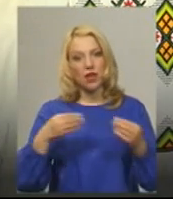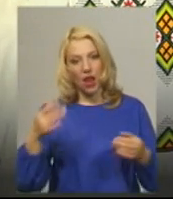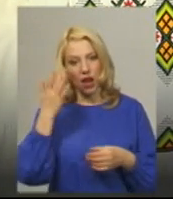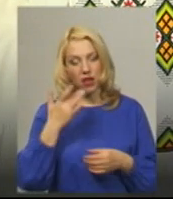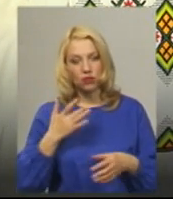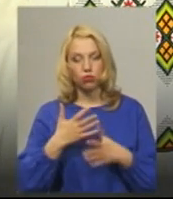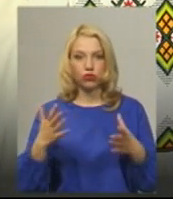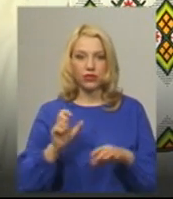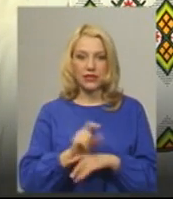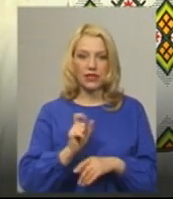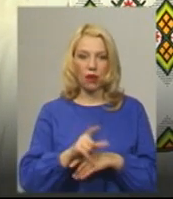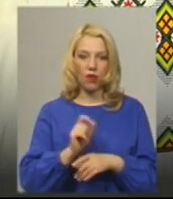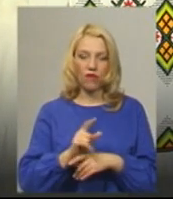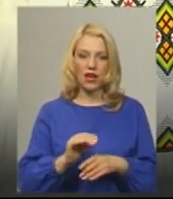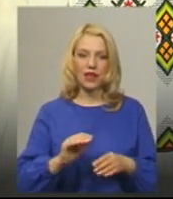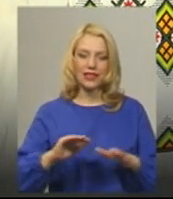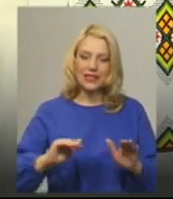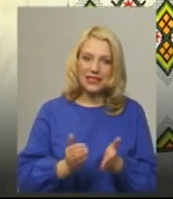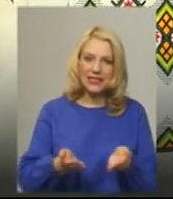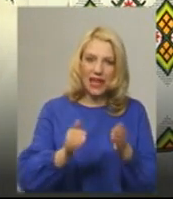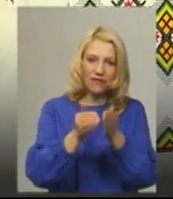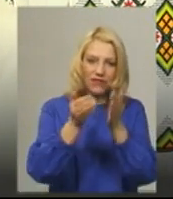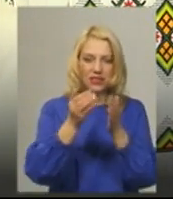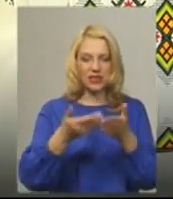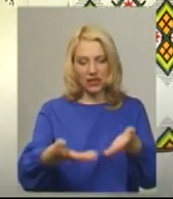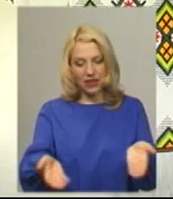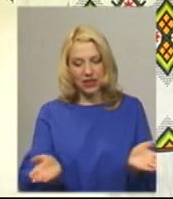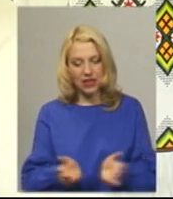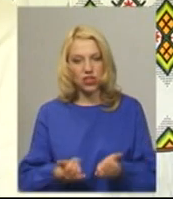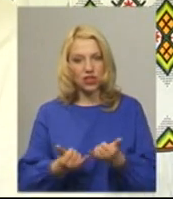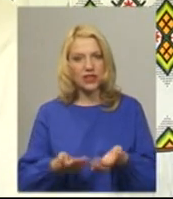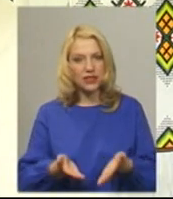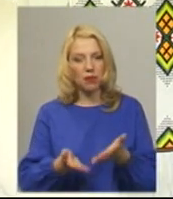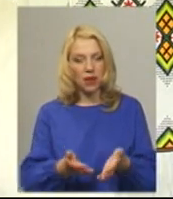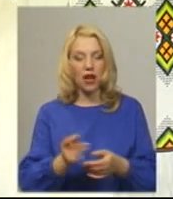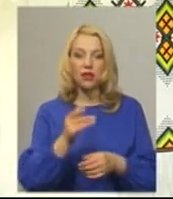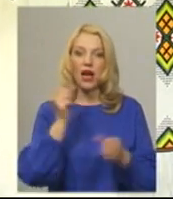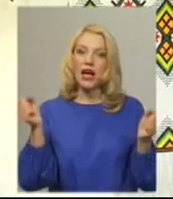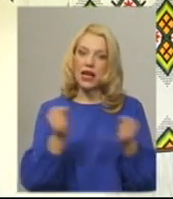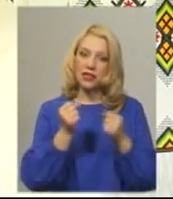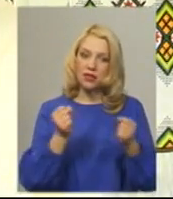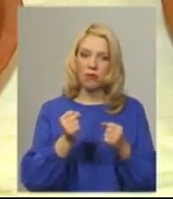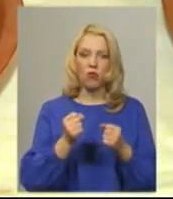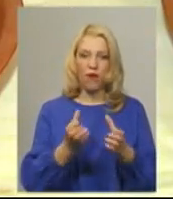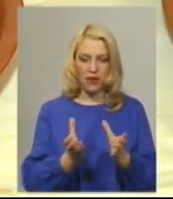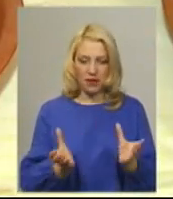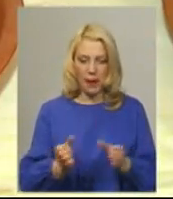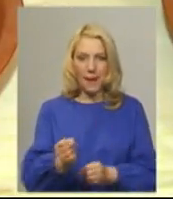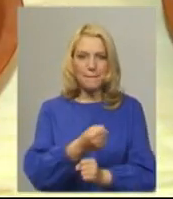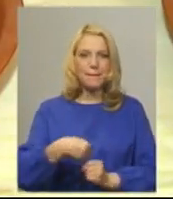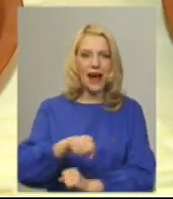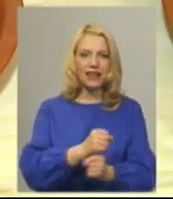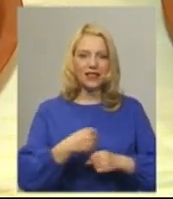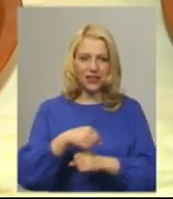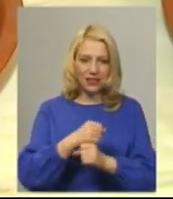замовляють зараз і сервізи, і дечки для запікання. Зимовий період більш макитрі замовляють. Глиняний